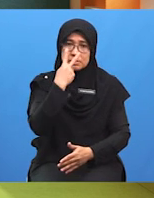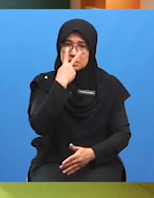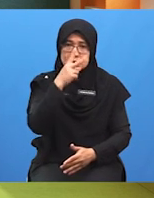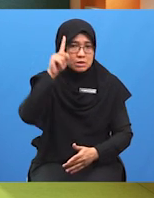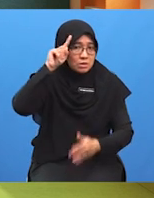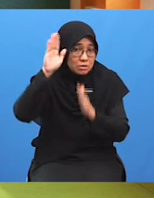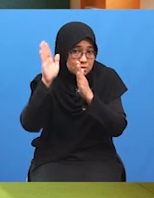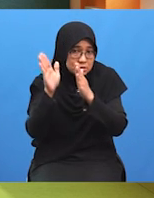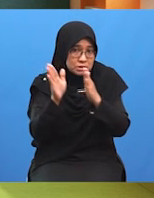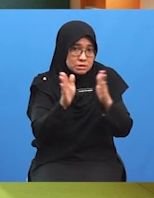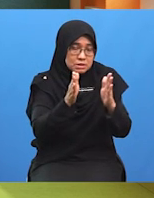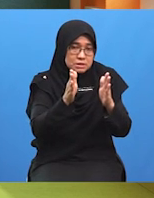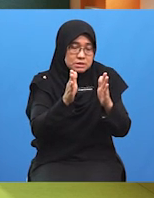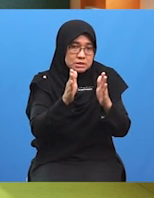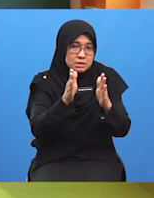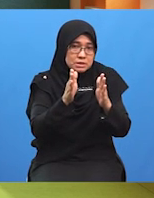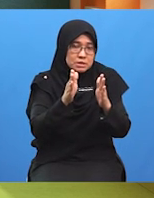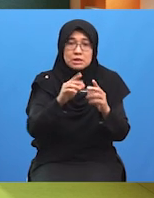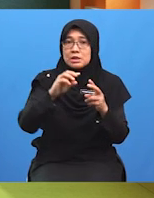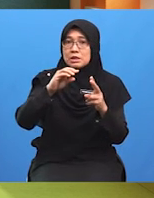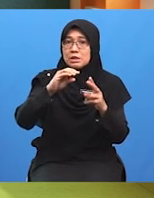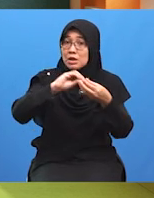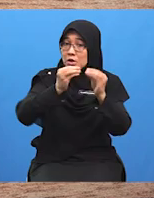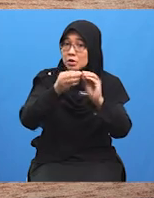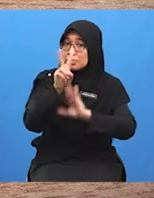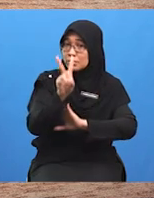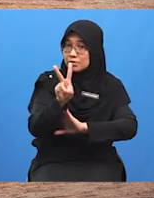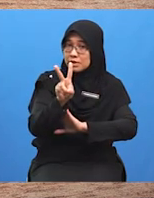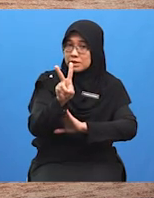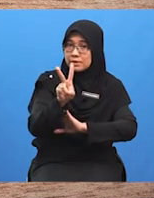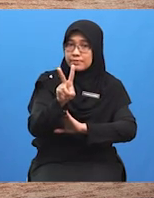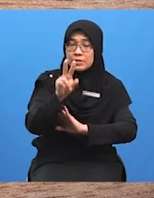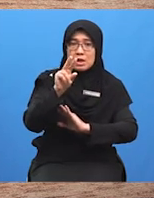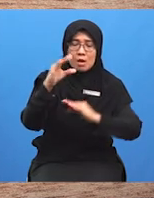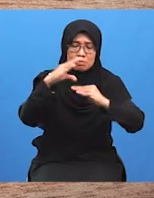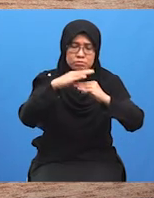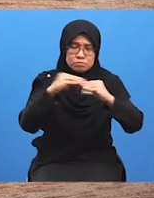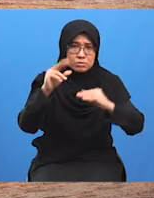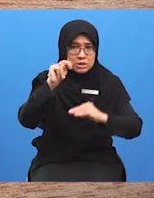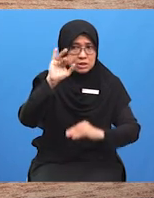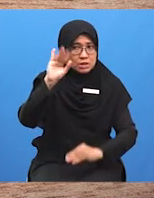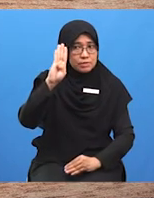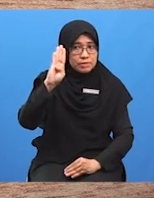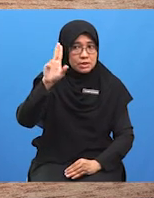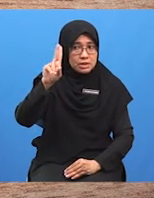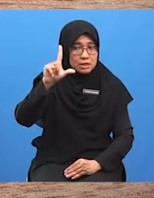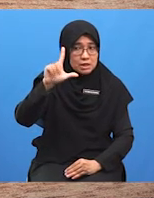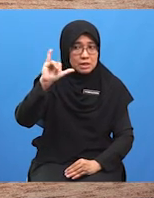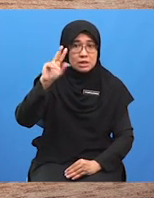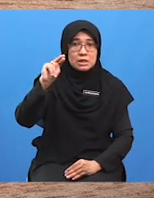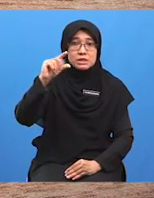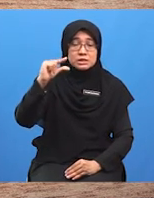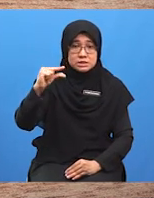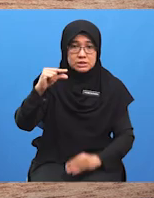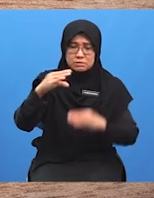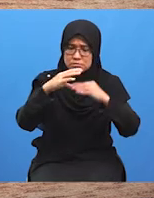strategi dan taktik perundingan yang kedua Iaitu nibbling Dalam konteks perundingan,